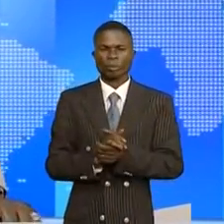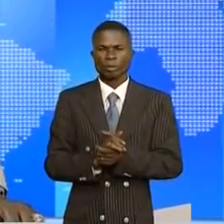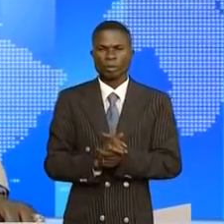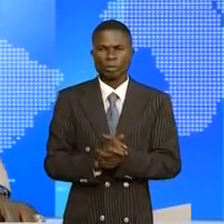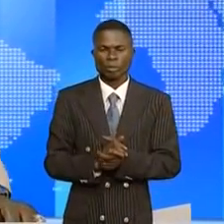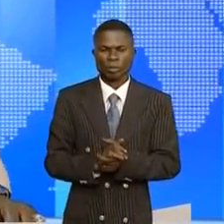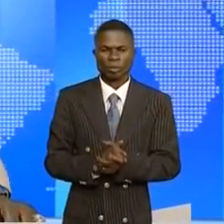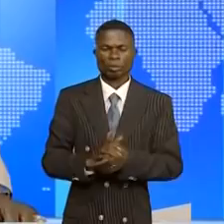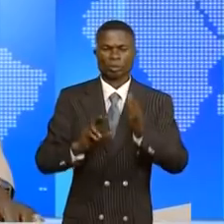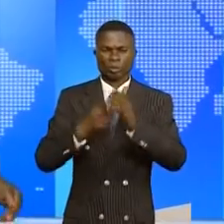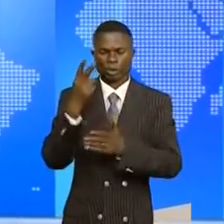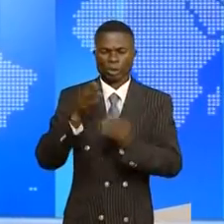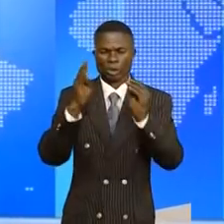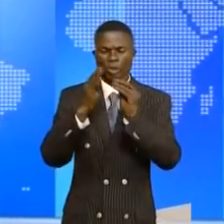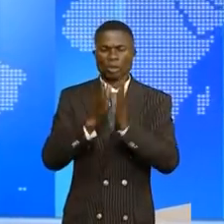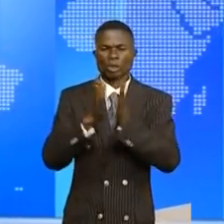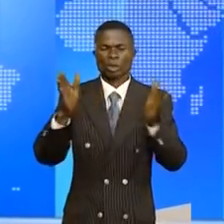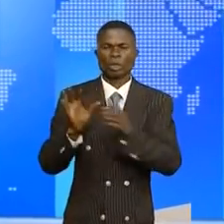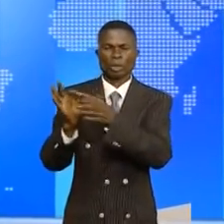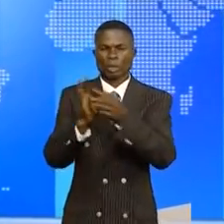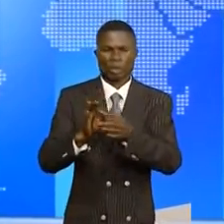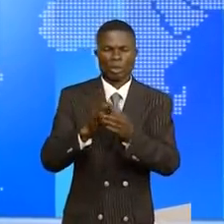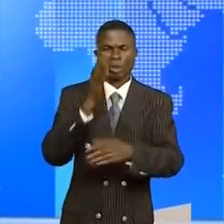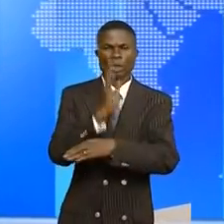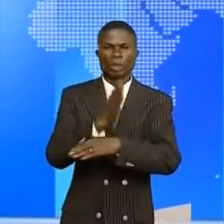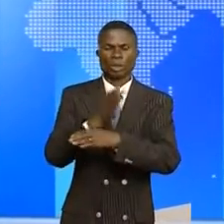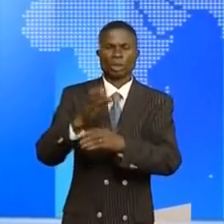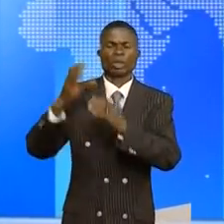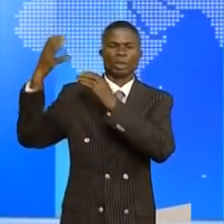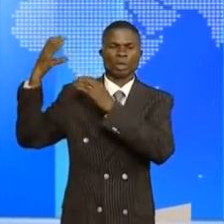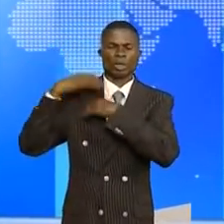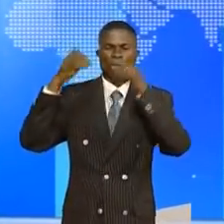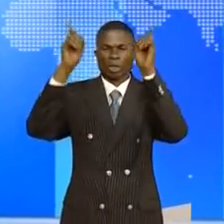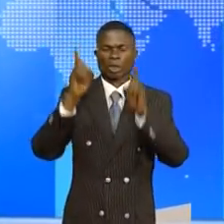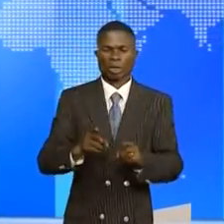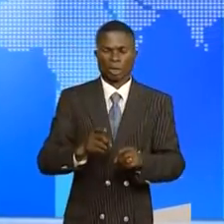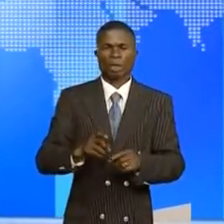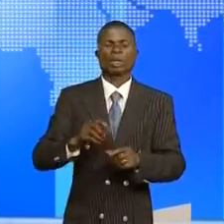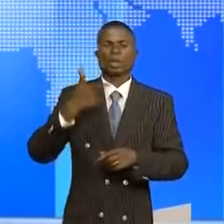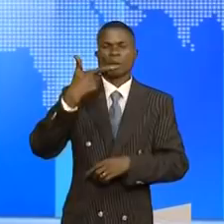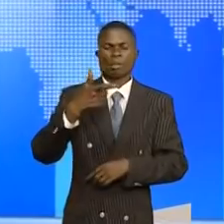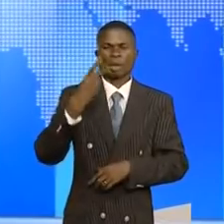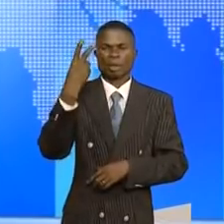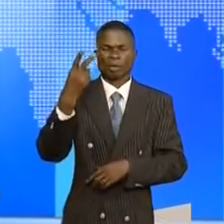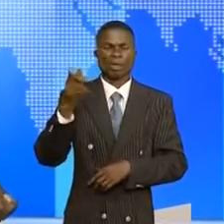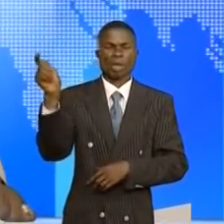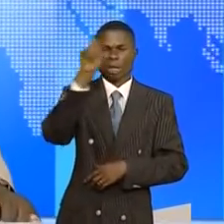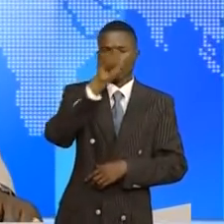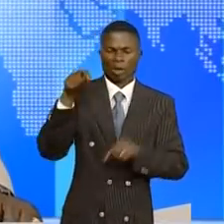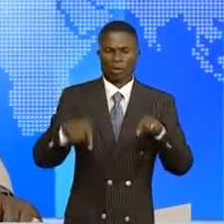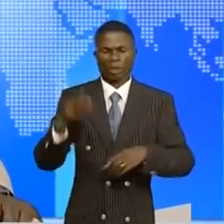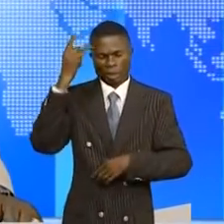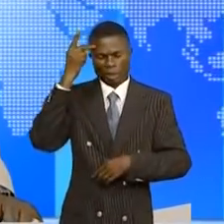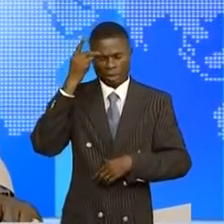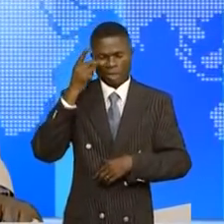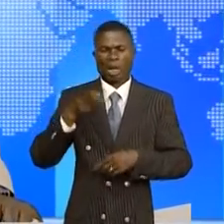La 12e Assemblée générale de l'Union des conseils des chargeurs africains se tiendra ce mardi 20 avril ici à Kinshasa sous le haut